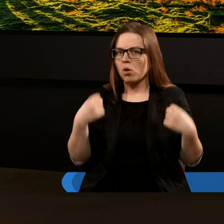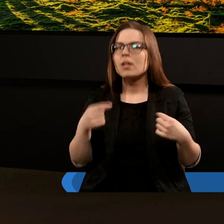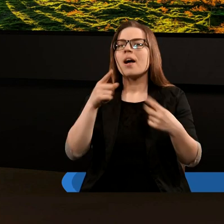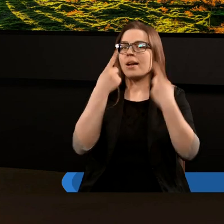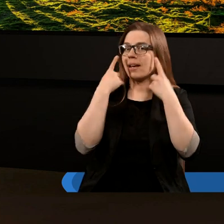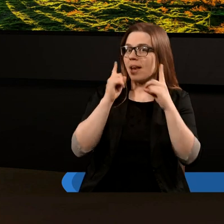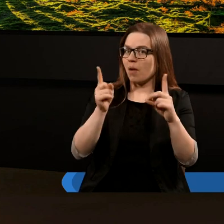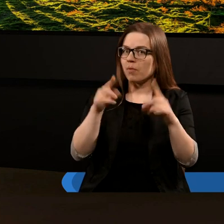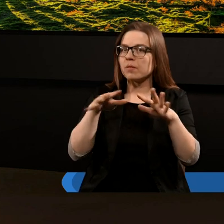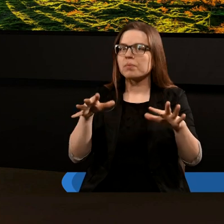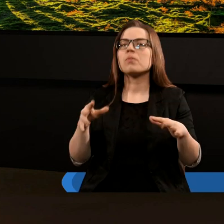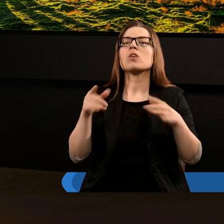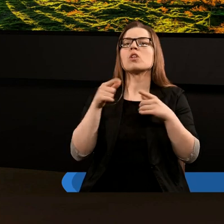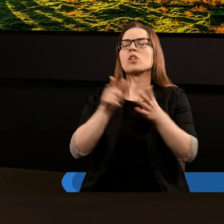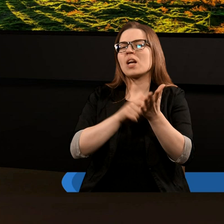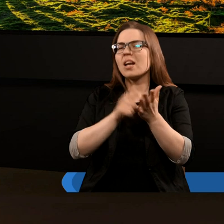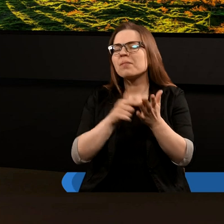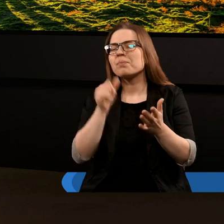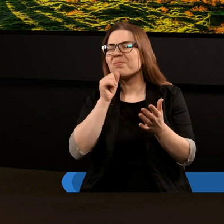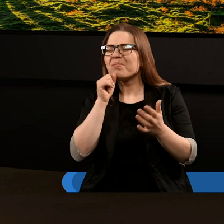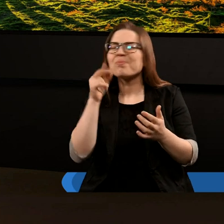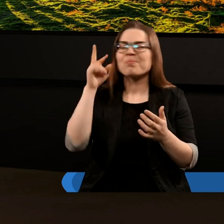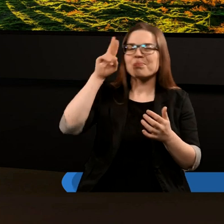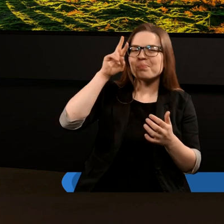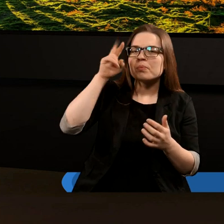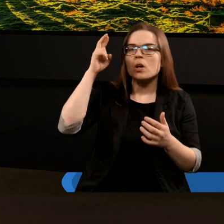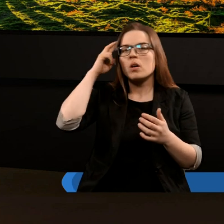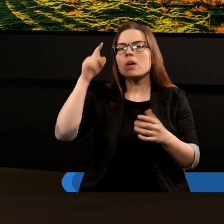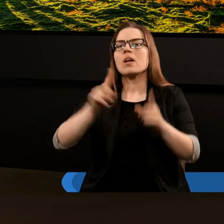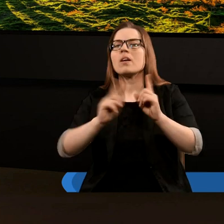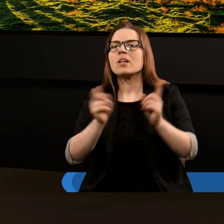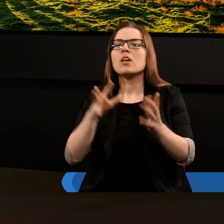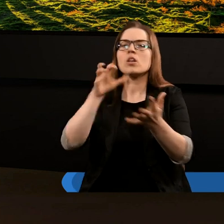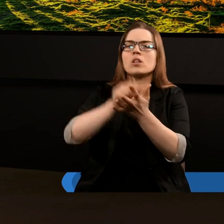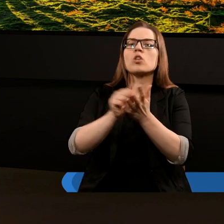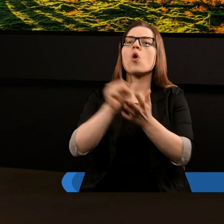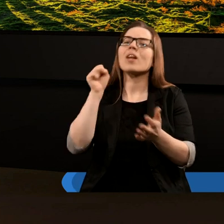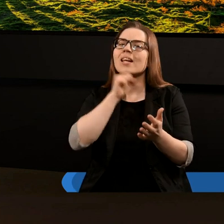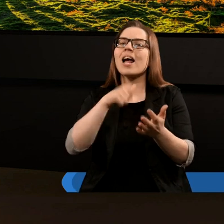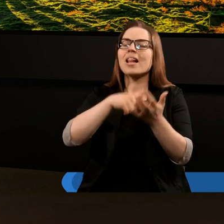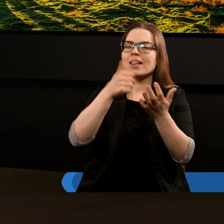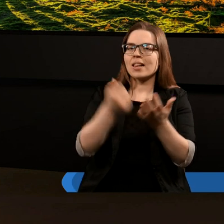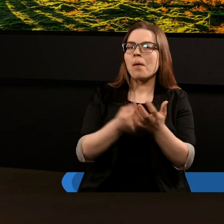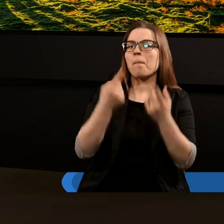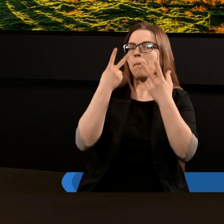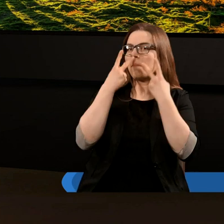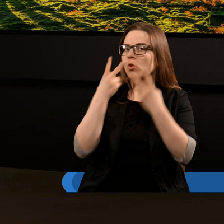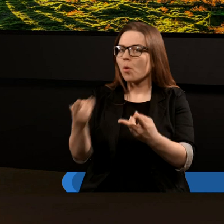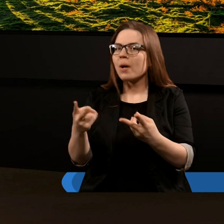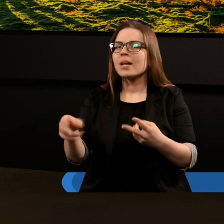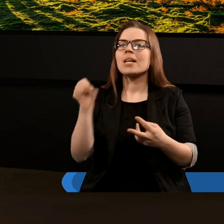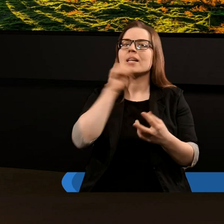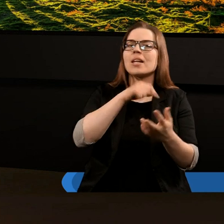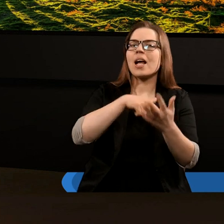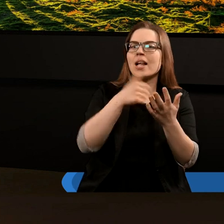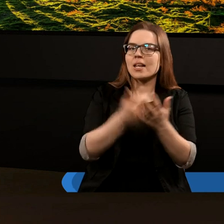do tej pory zauważyliśmy już, że często, gdy próbujemy zrozumieć treść Księgi Objawienia i symbole, sięgamy do Starego Testamentu. Staramy się zobaczyć, czy